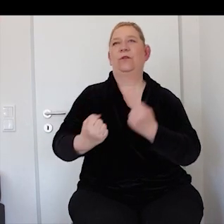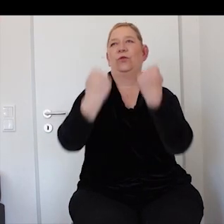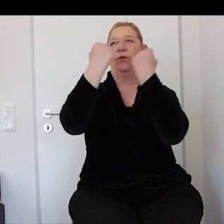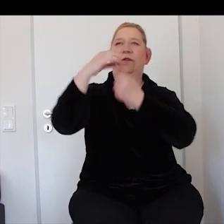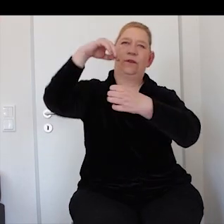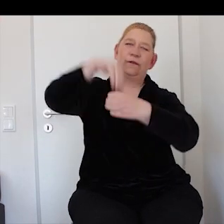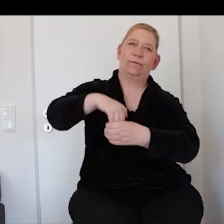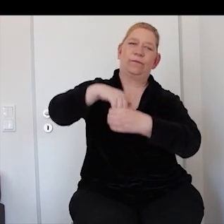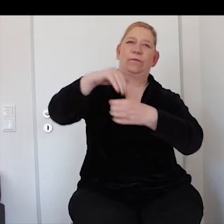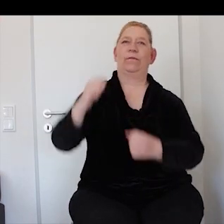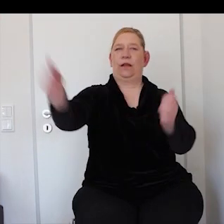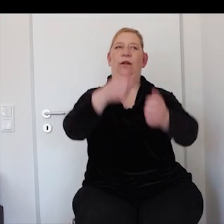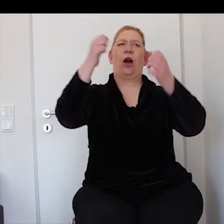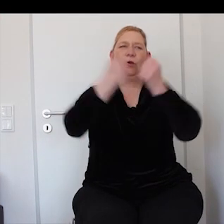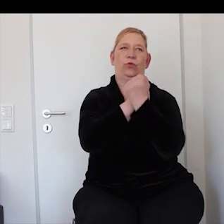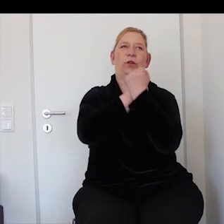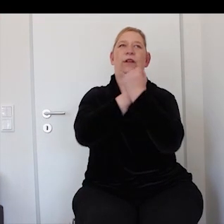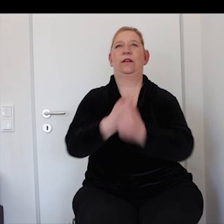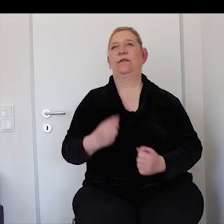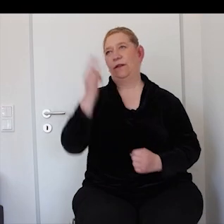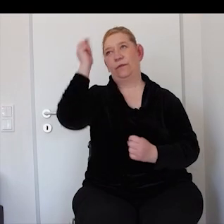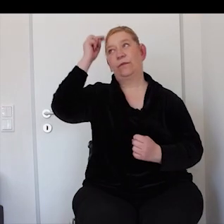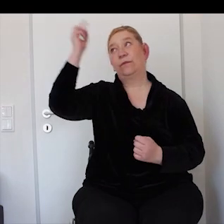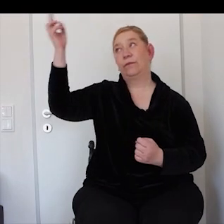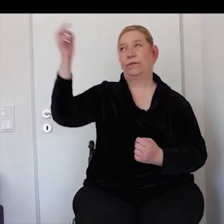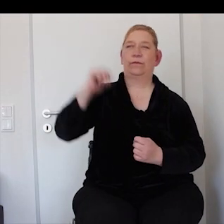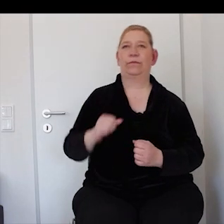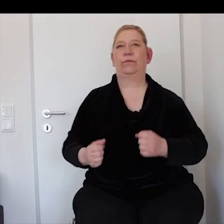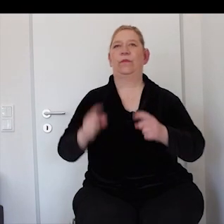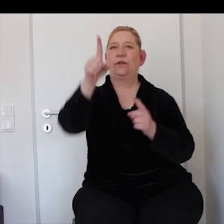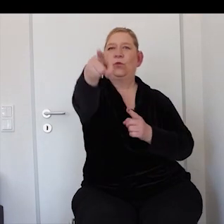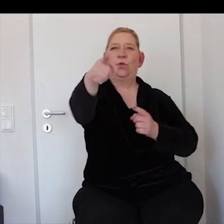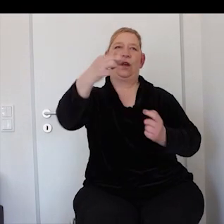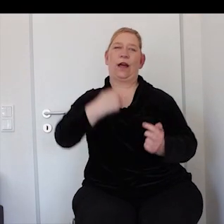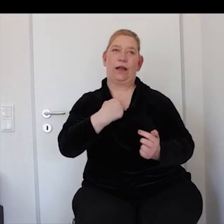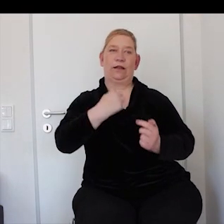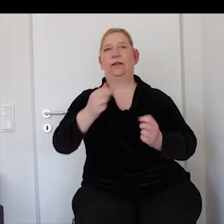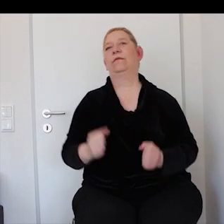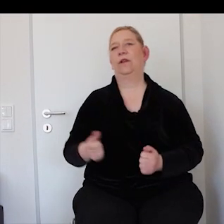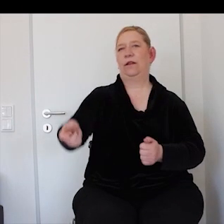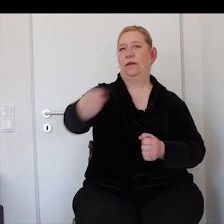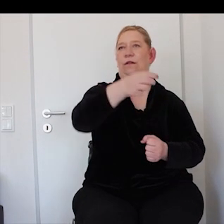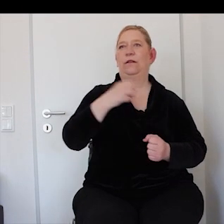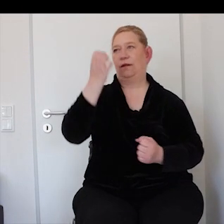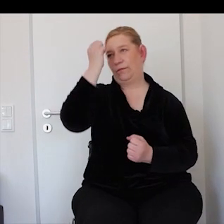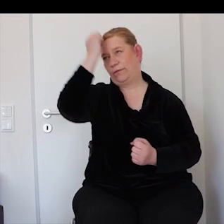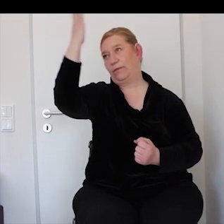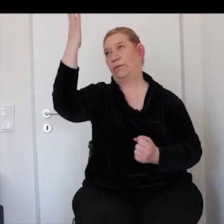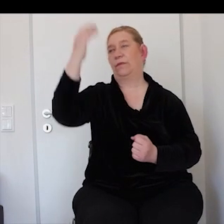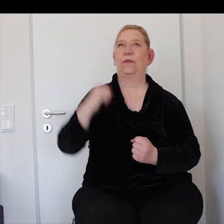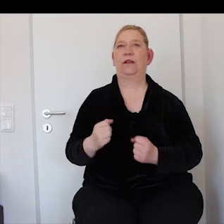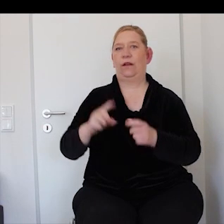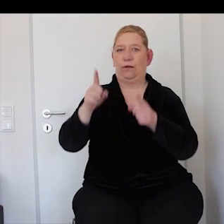mehr Inklusion Jeder gehört dazu und das muss in alle Köpfe Begegnung ich und du, kreativ ist halt die